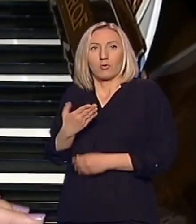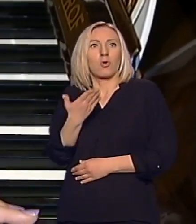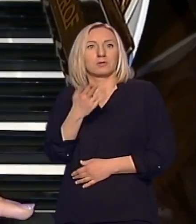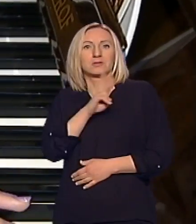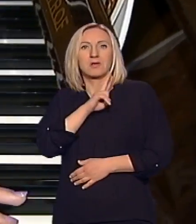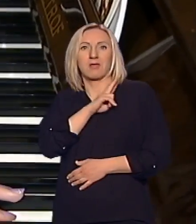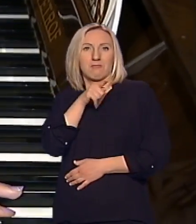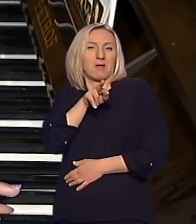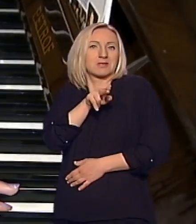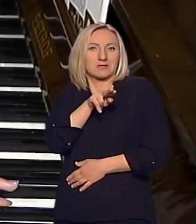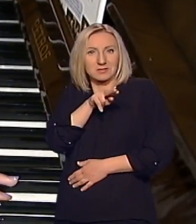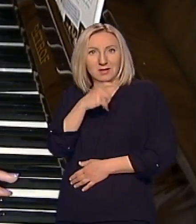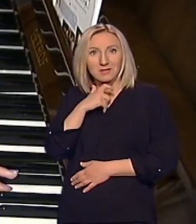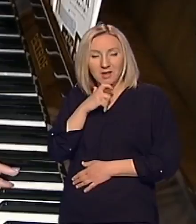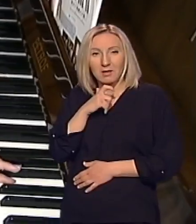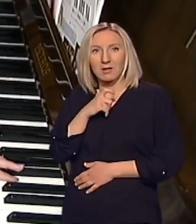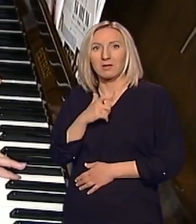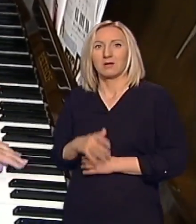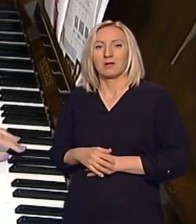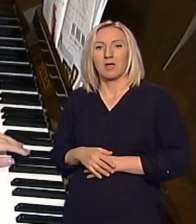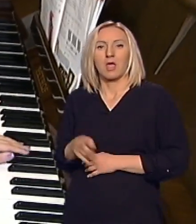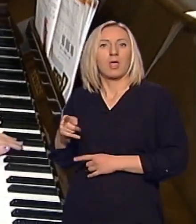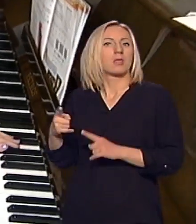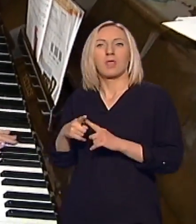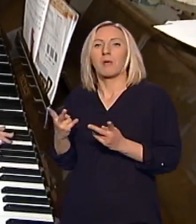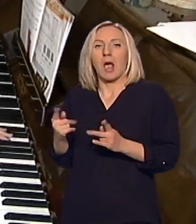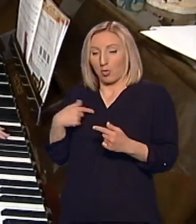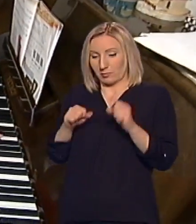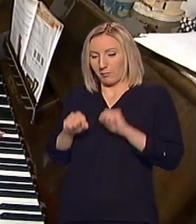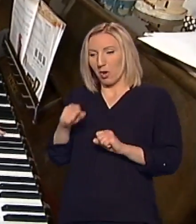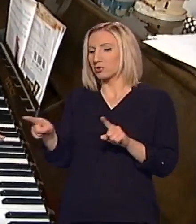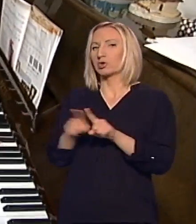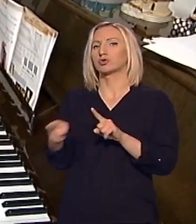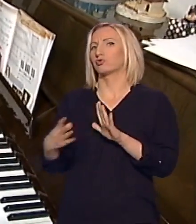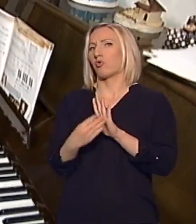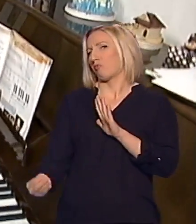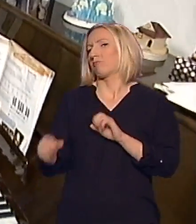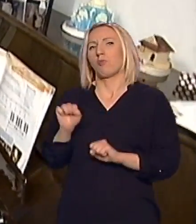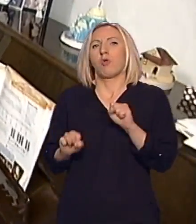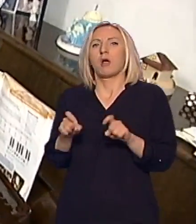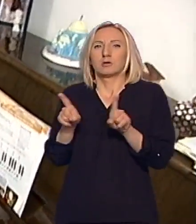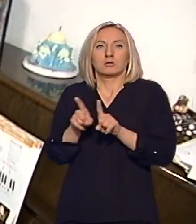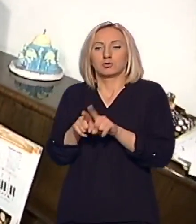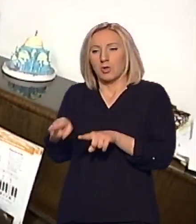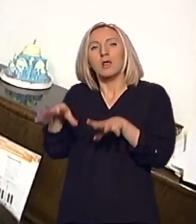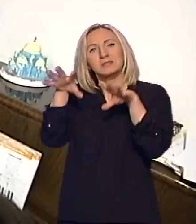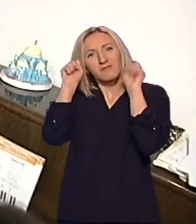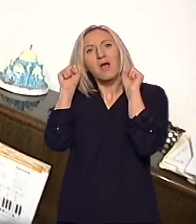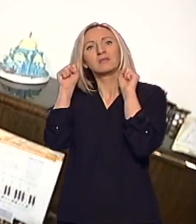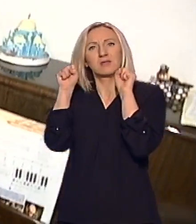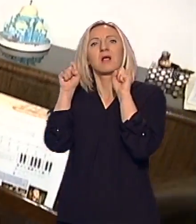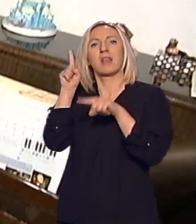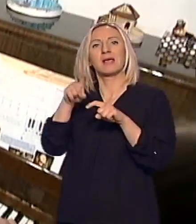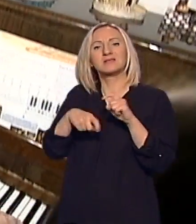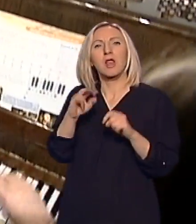problemom, i ona je pristupala tako kako smo svimi okodili prema Jovani. Odnosno, shvatala je da je neke stvari koje